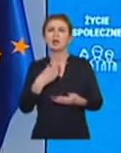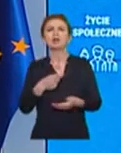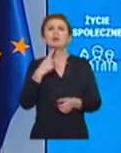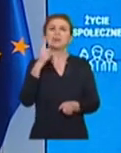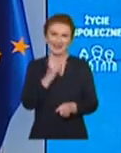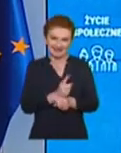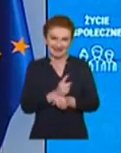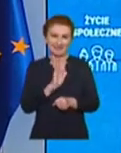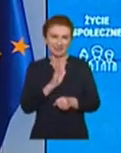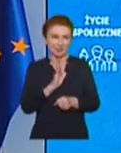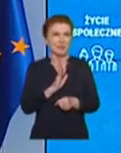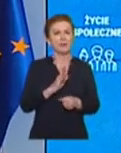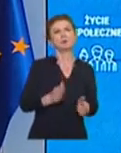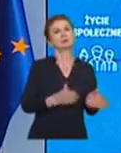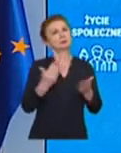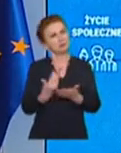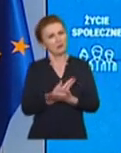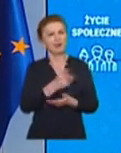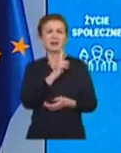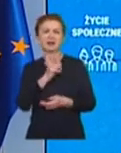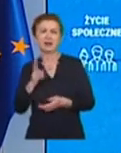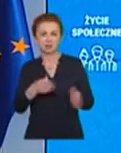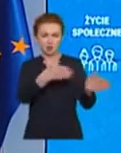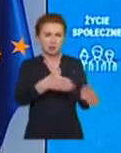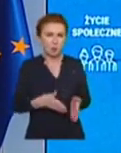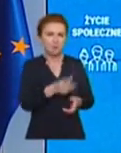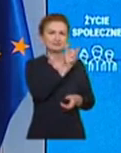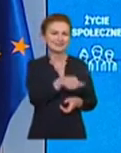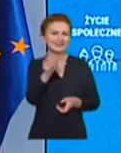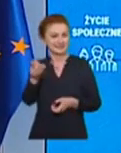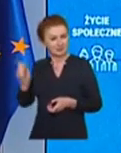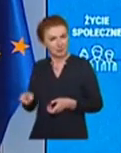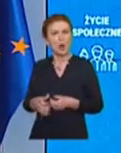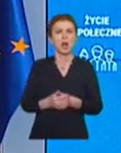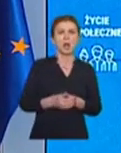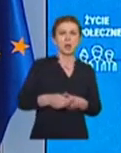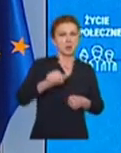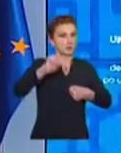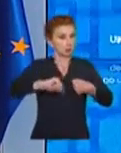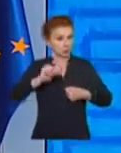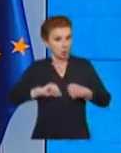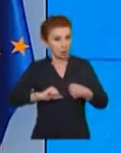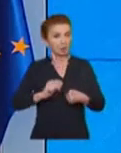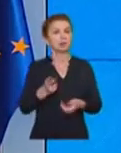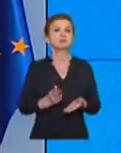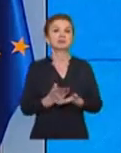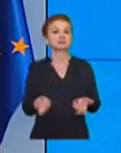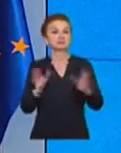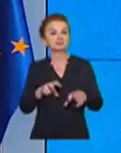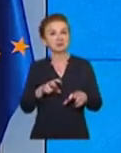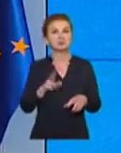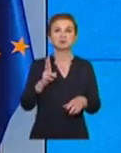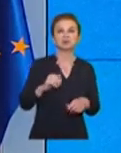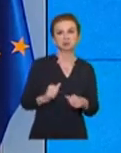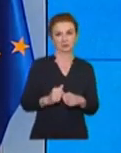każdorazowo w odniesieniu do każdego żłobka, każdego przedszkola przez organy założycielskie. Jednak my to umożliwiamy i